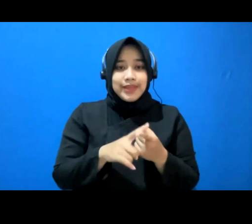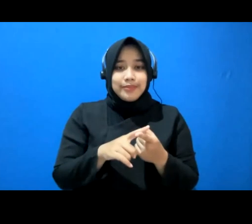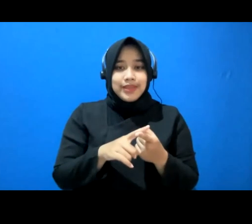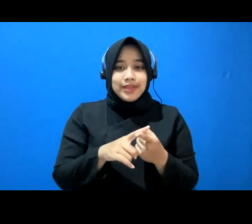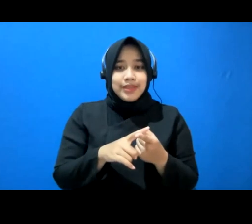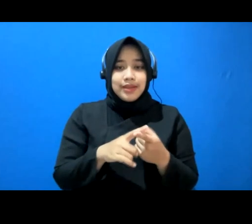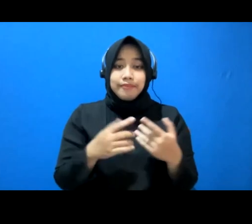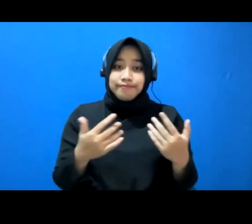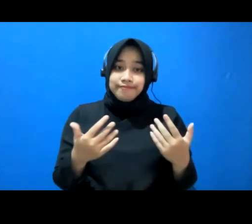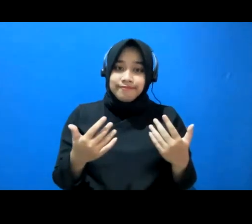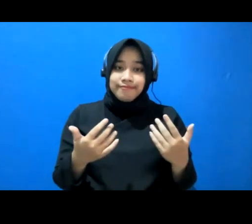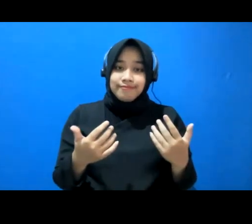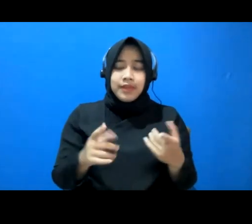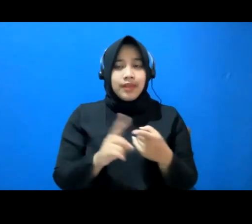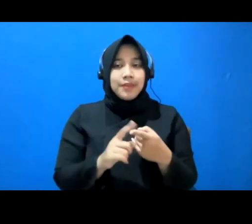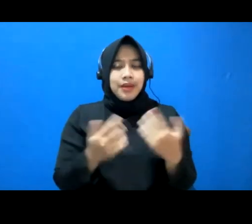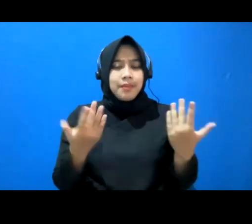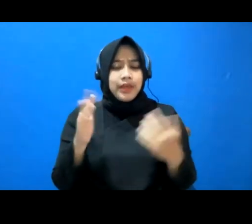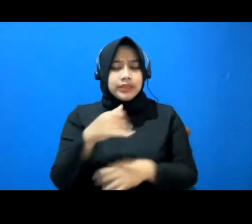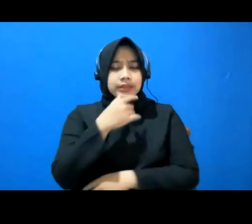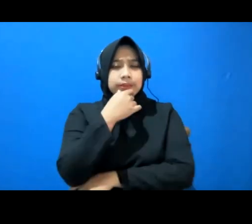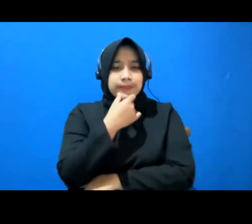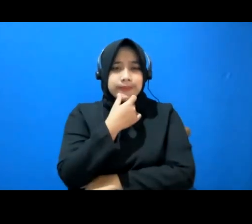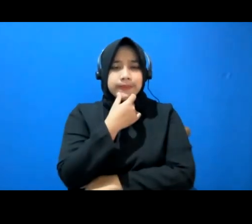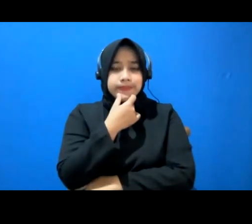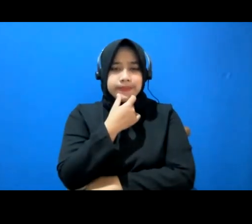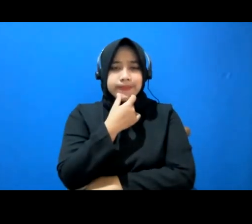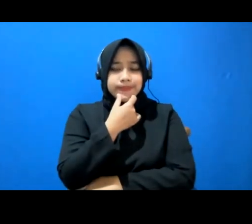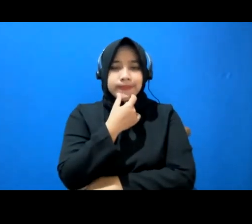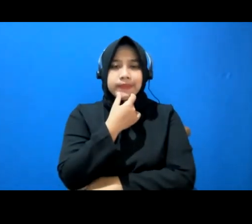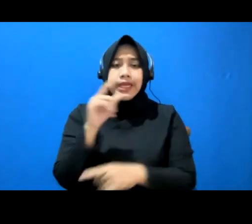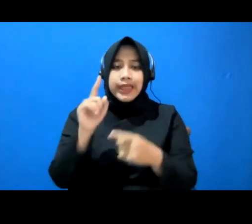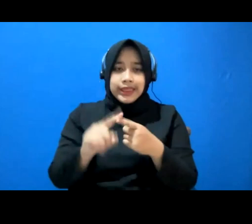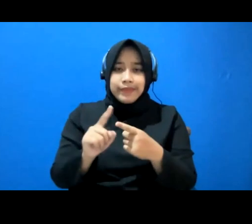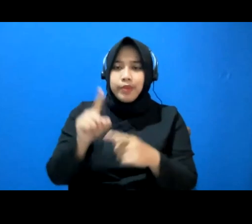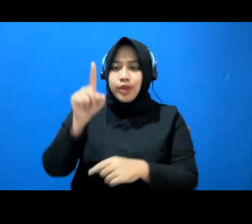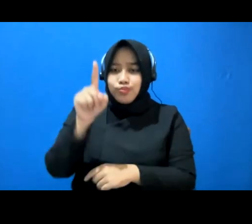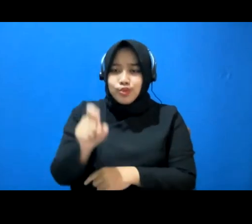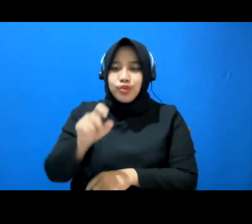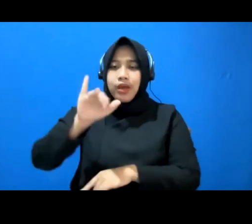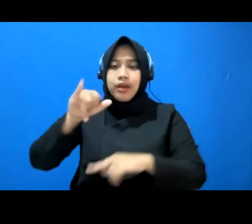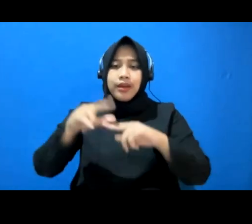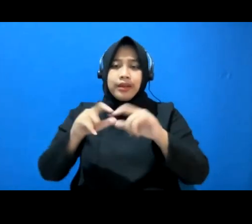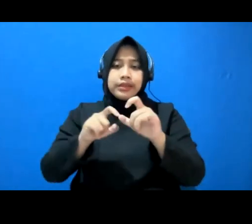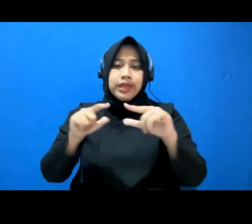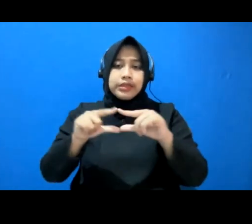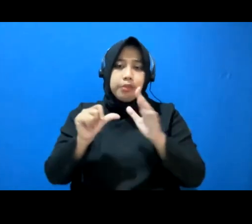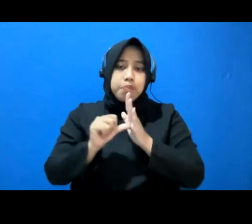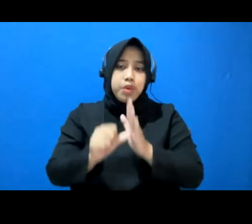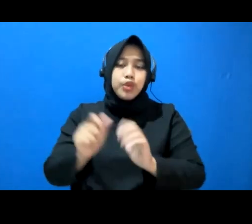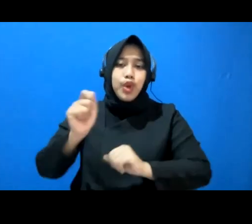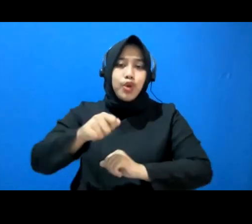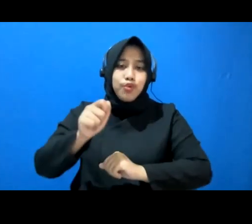membutuhkan jasa bantuan hukum yang secara cuma-cuma.